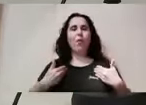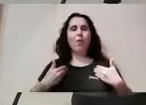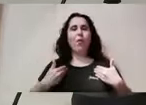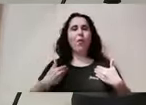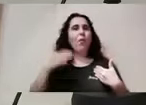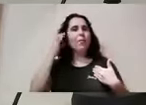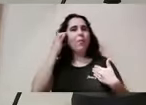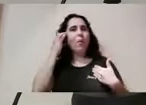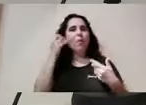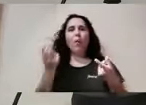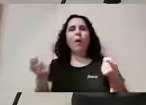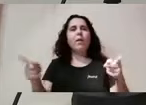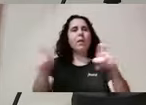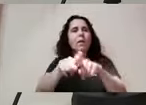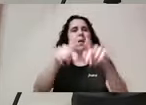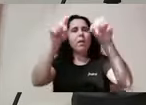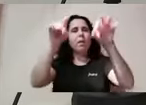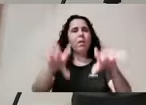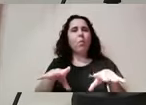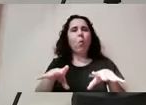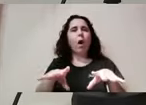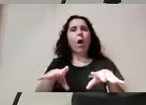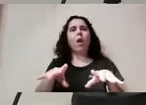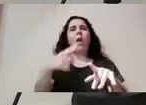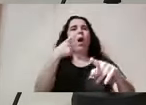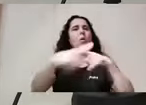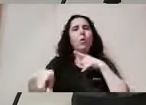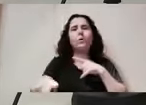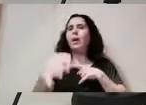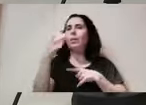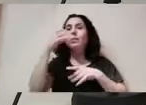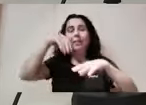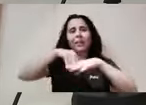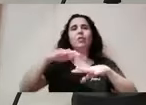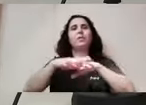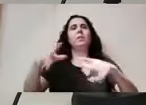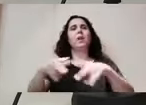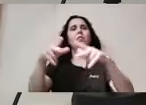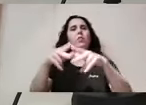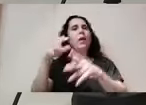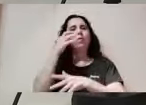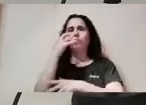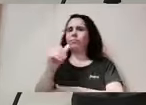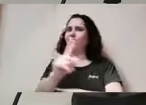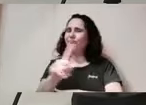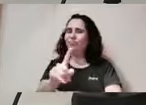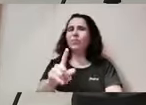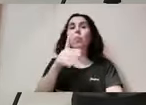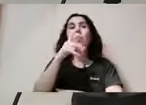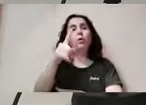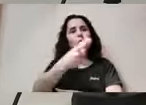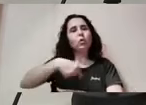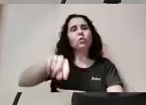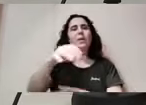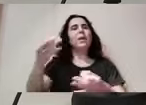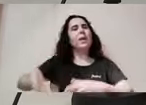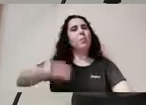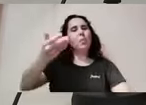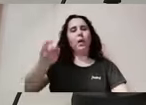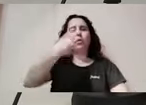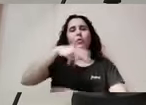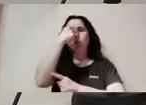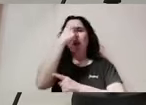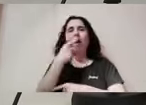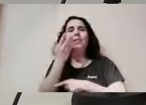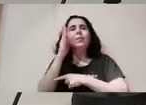en les xarxes socials, i la importància de prendre una actitud